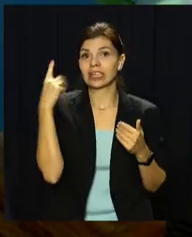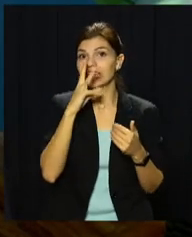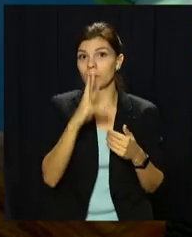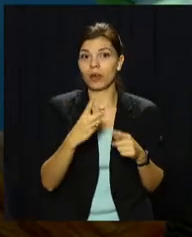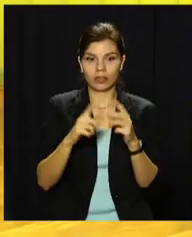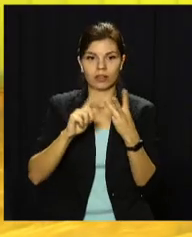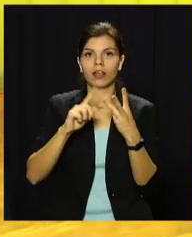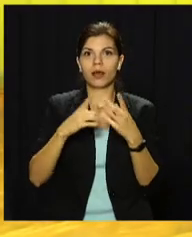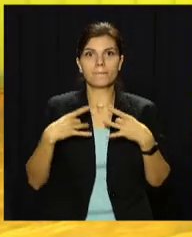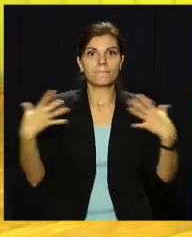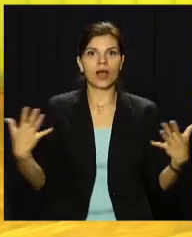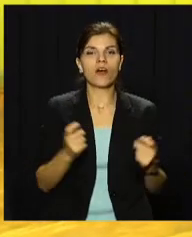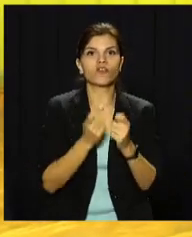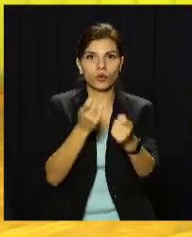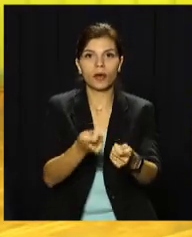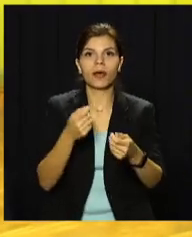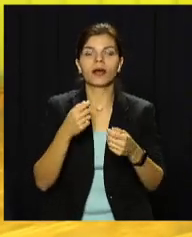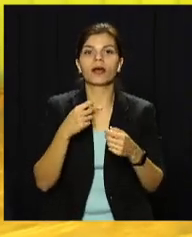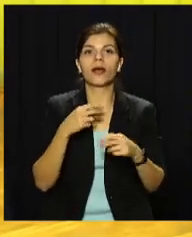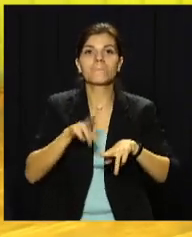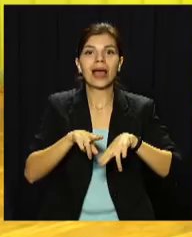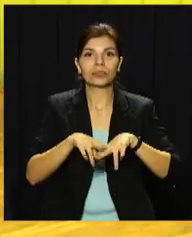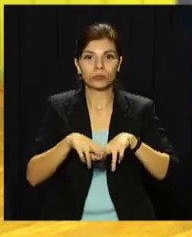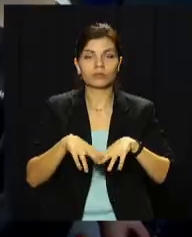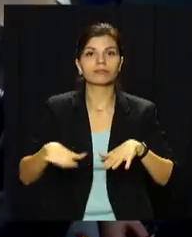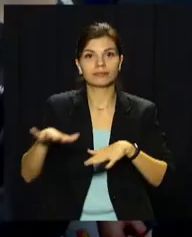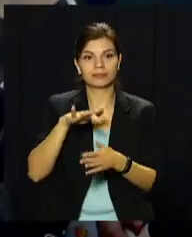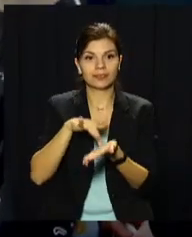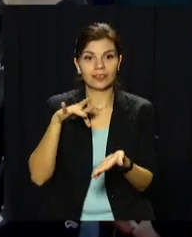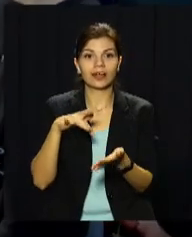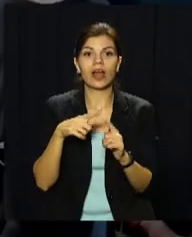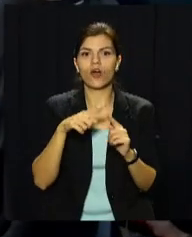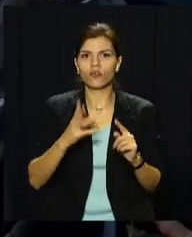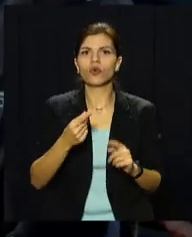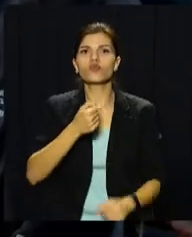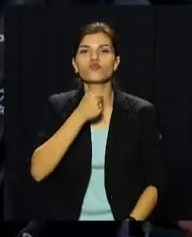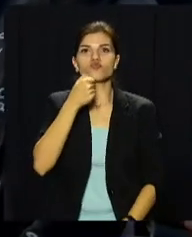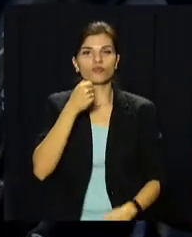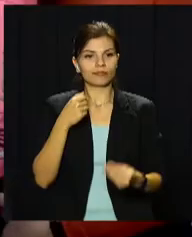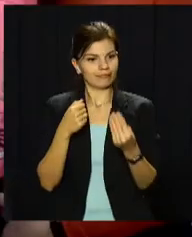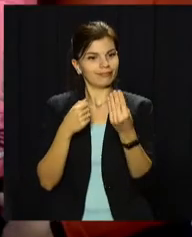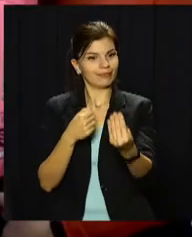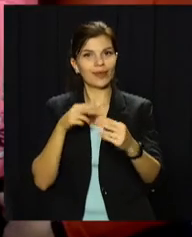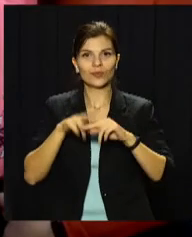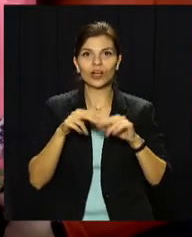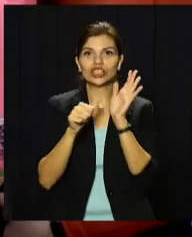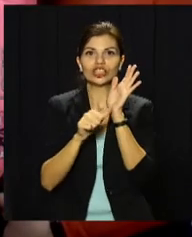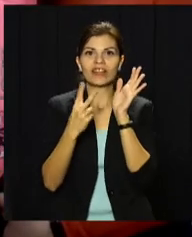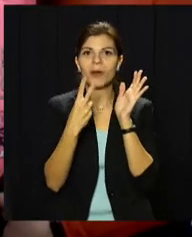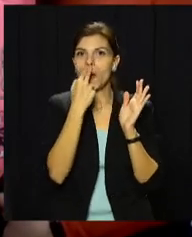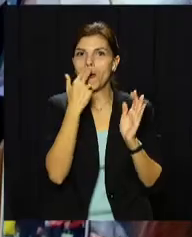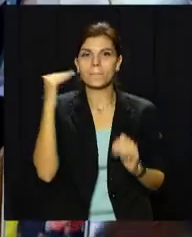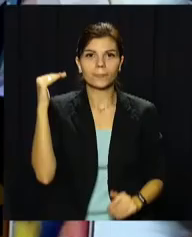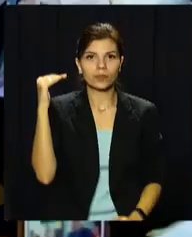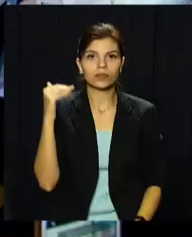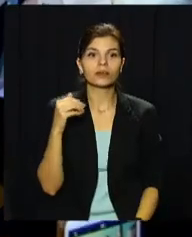вже третя урочиста церемонія вручення паспортів у Кам'янському ЦНАПі. Загалом за цей час перші дорослі документи тут отримали 62 підлітки.